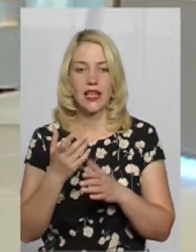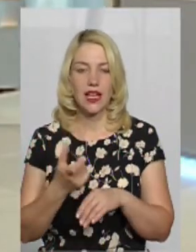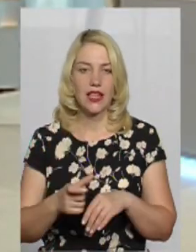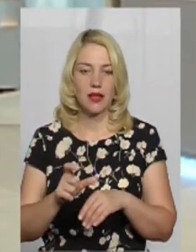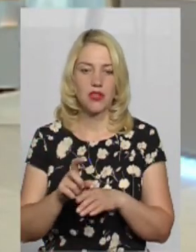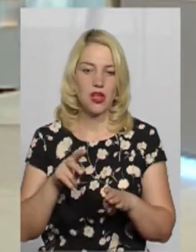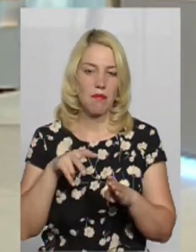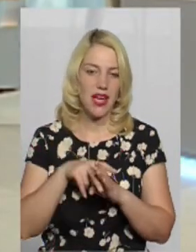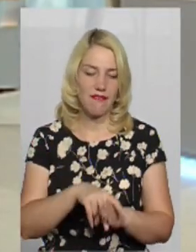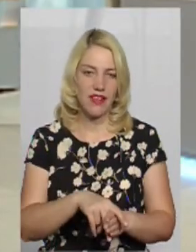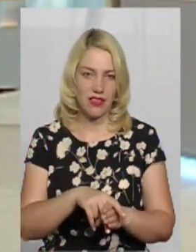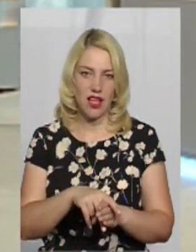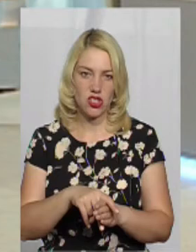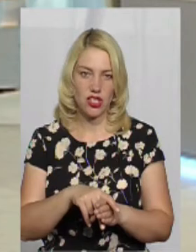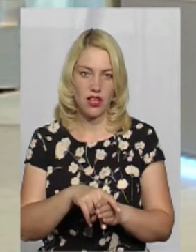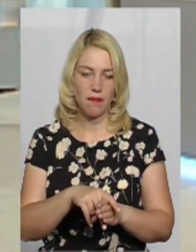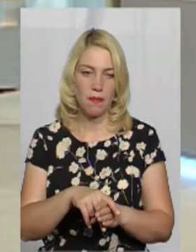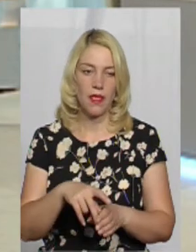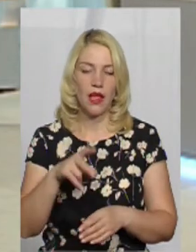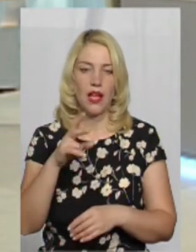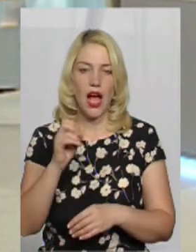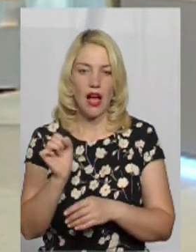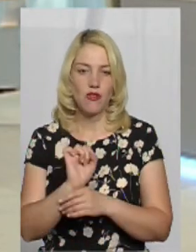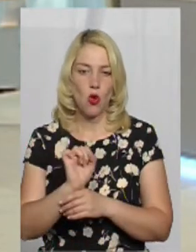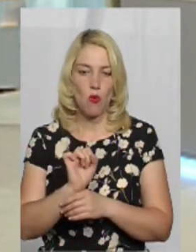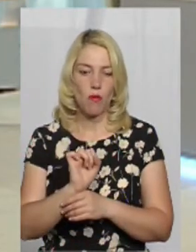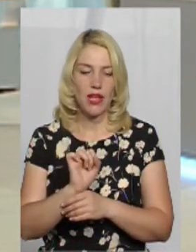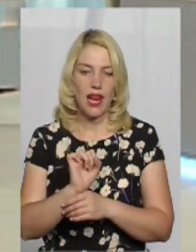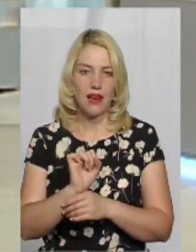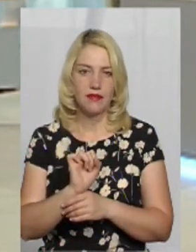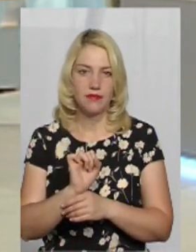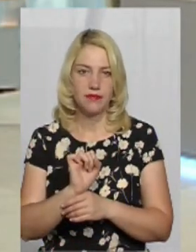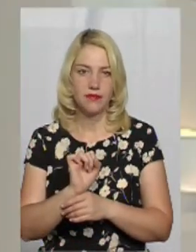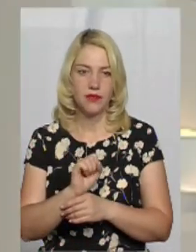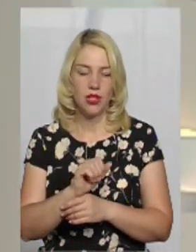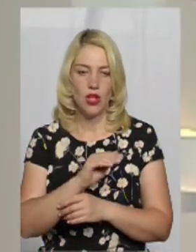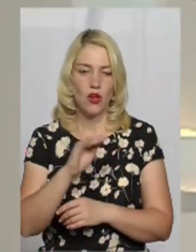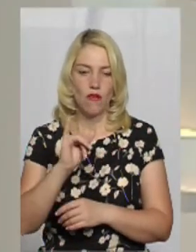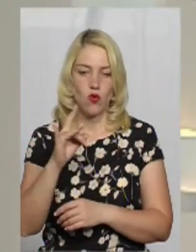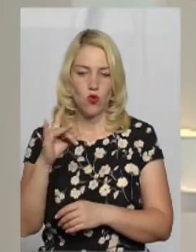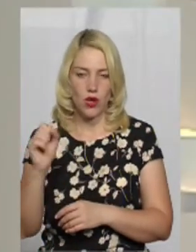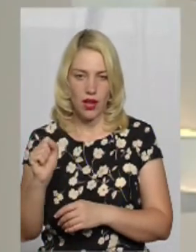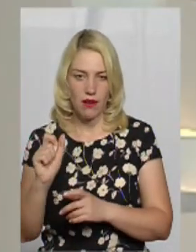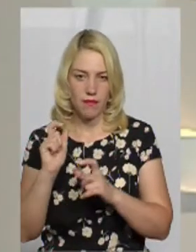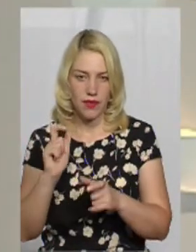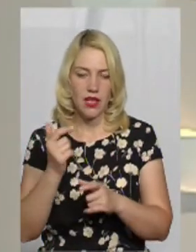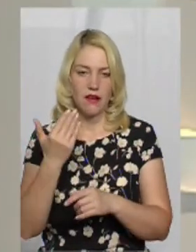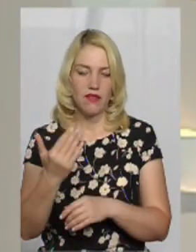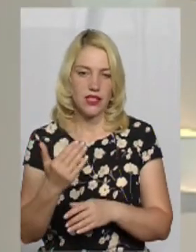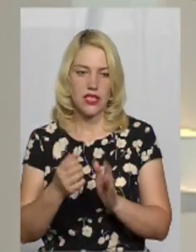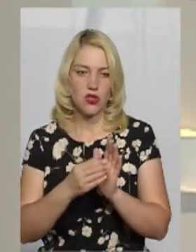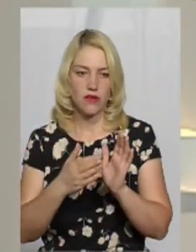найбільше перевантаження автомобіля, фури ви зафіксували цього року?